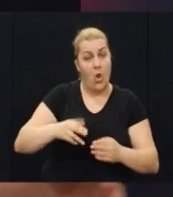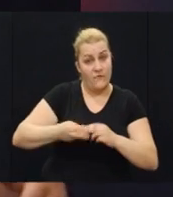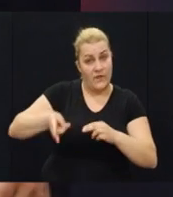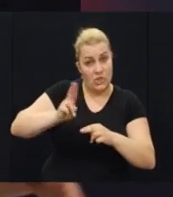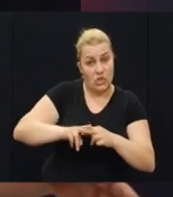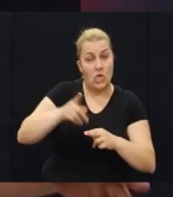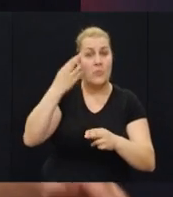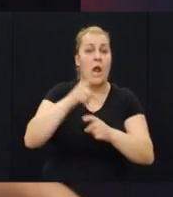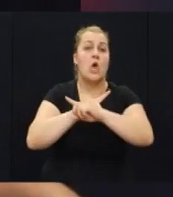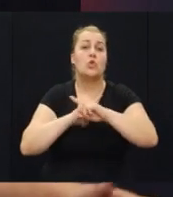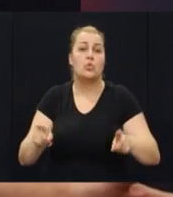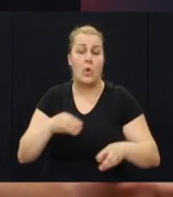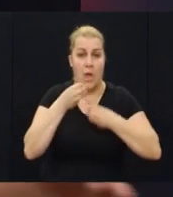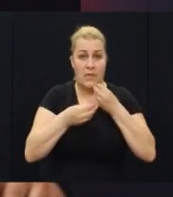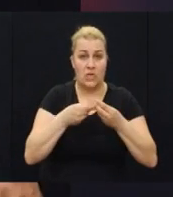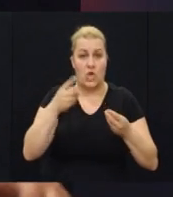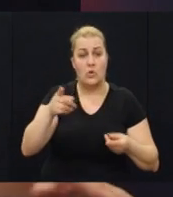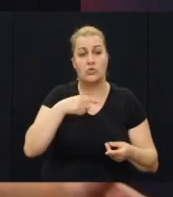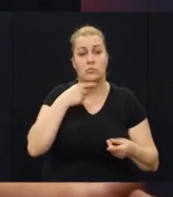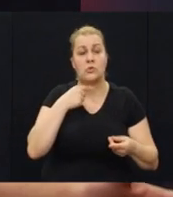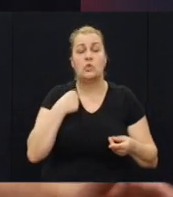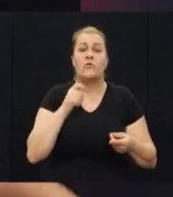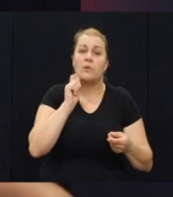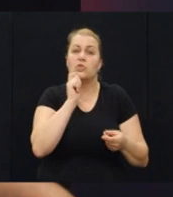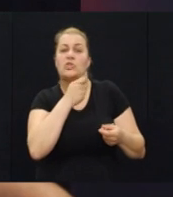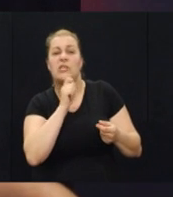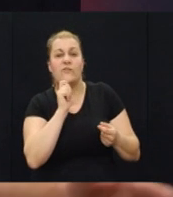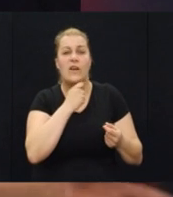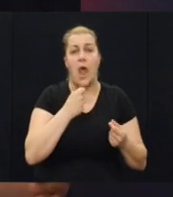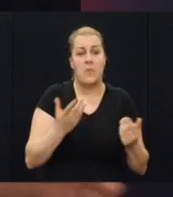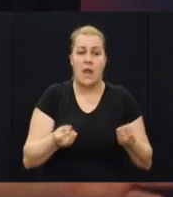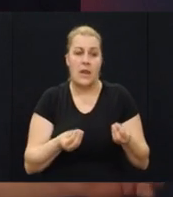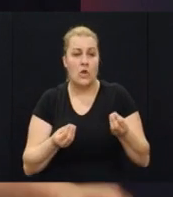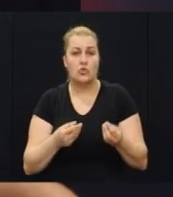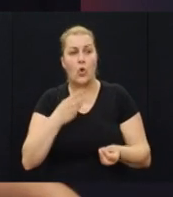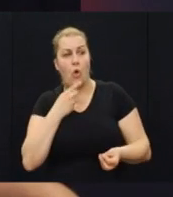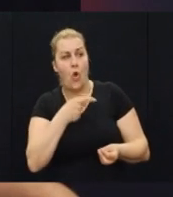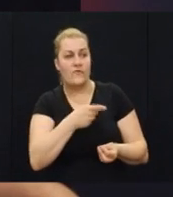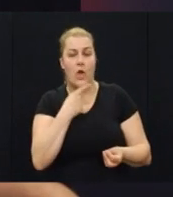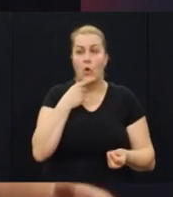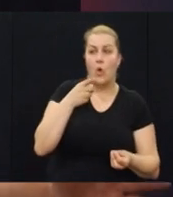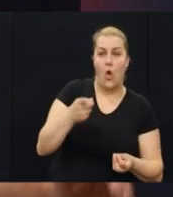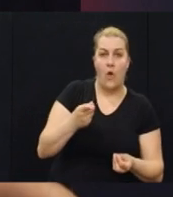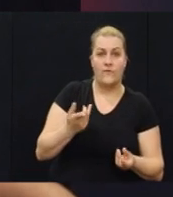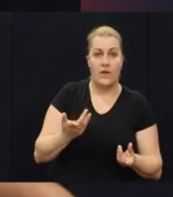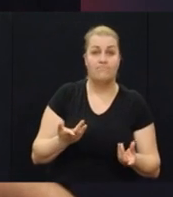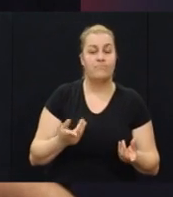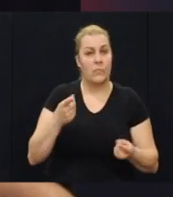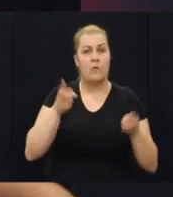više, onda je to druga priča, onda su oni znali reći u svojim nekim šiframa, šiframa kao koji je ovaj, koji je ona, ali to